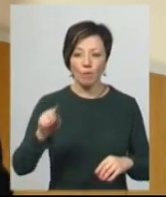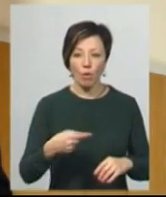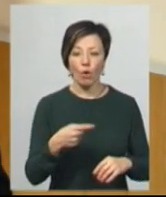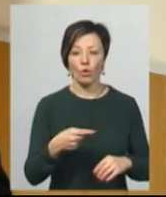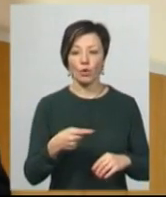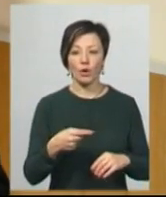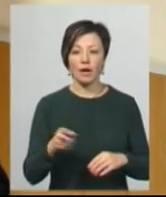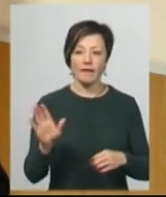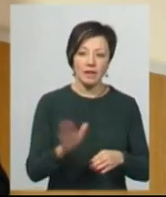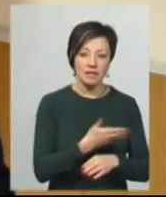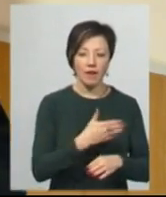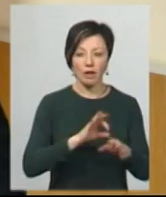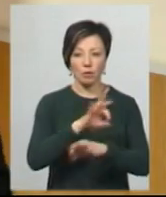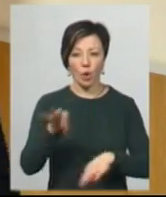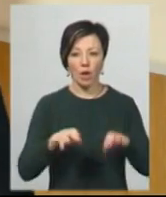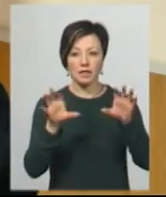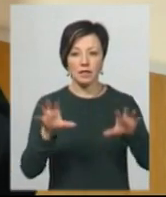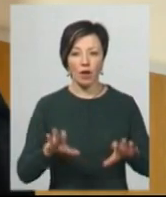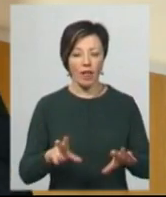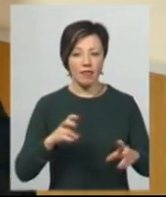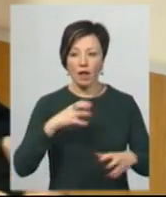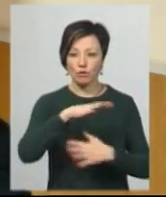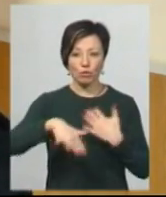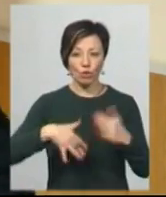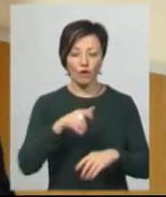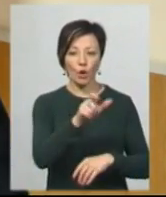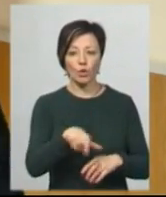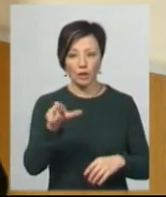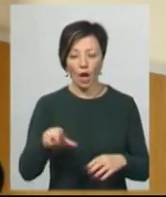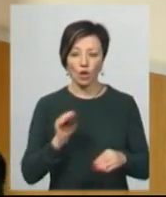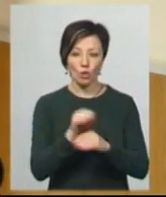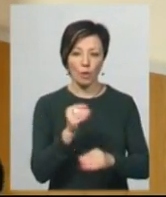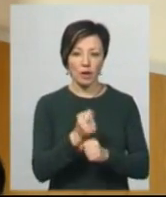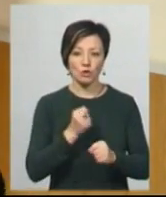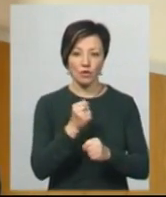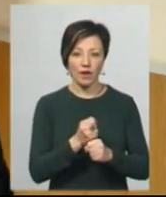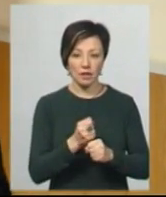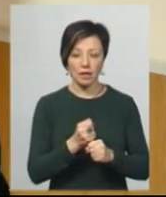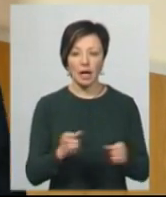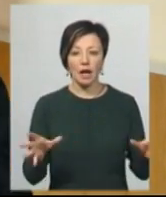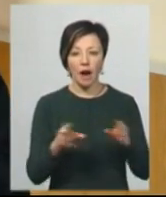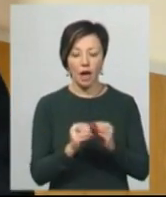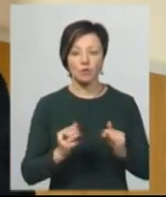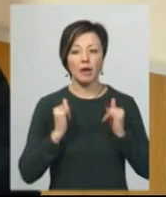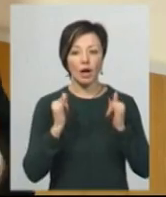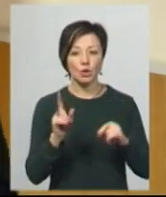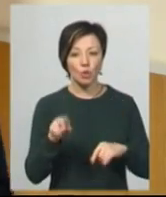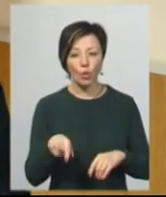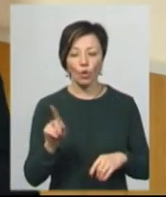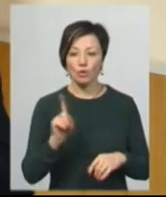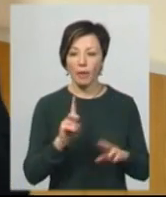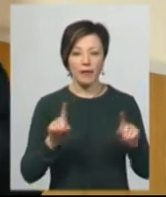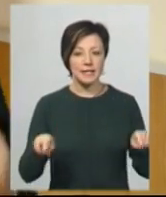відізвати негайно проекти законів, не збурювати людей, а і допрацювати разом їх, для того, щоб не